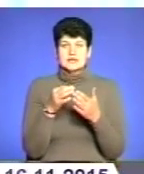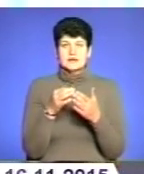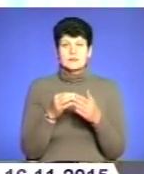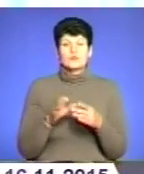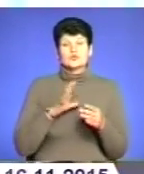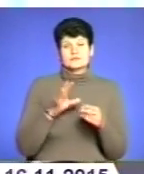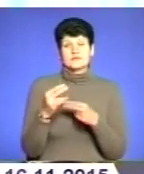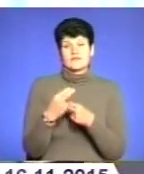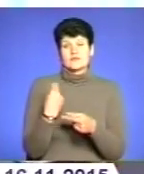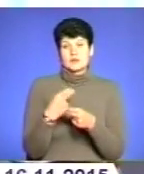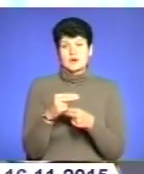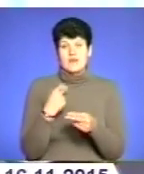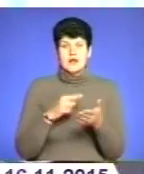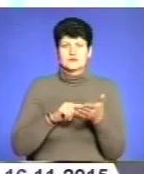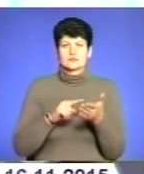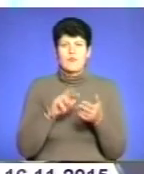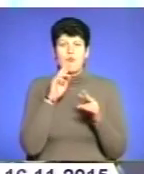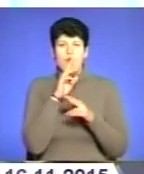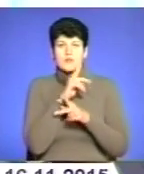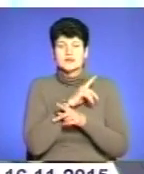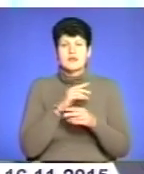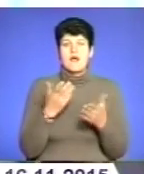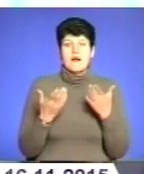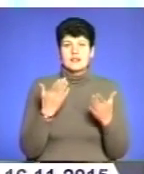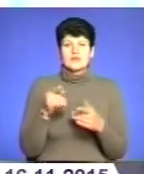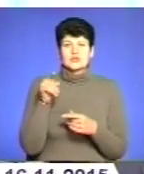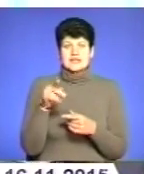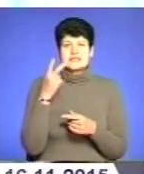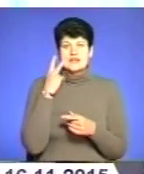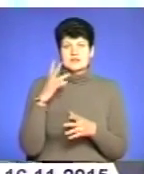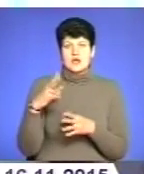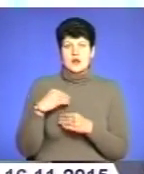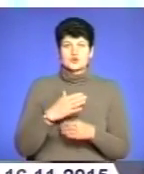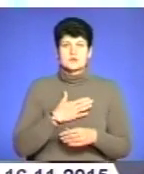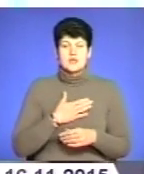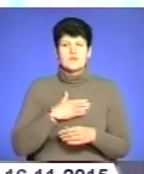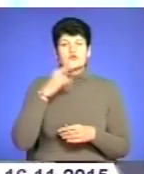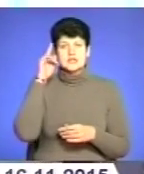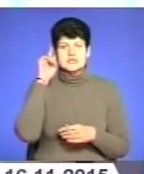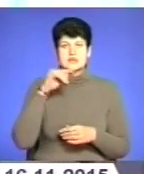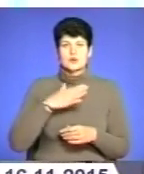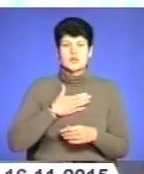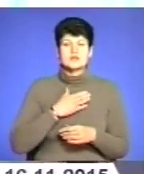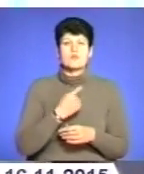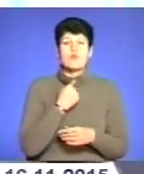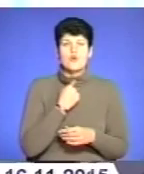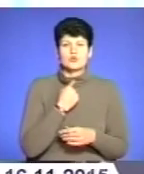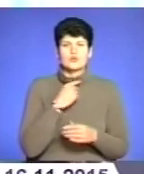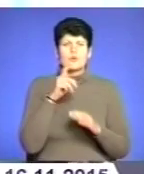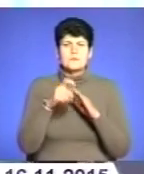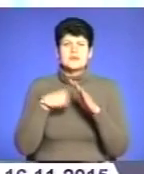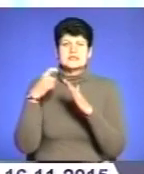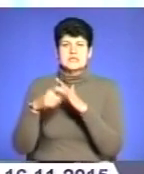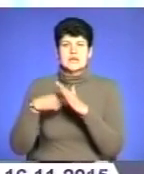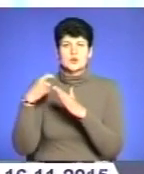виправляють якісь наголоси, якісь помилки, але вони завжди з нами, вони знають нас по голосу, всюди впізнають.